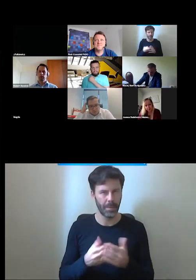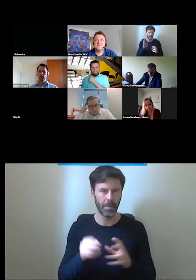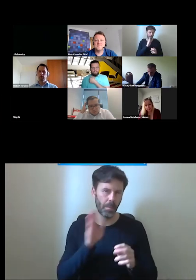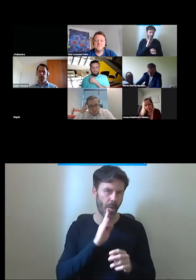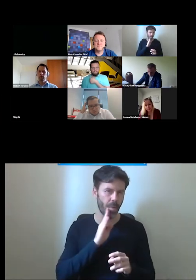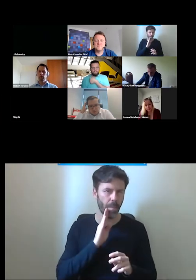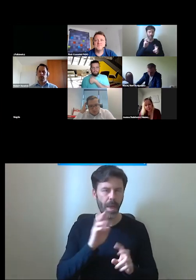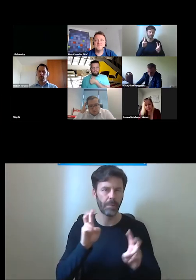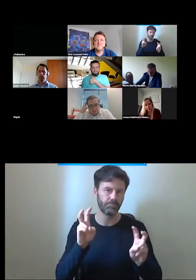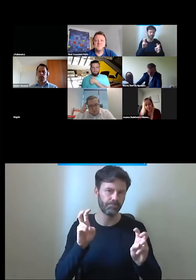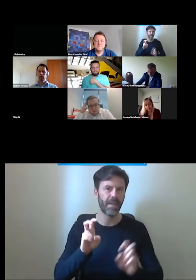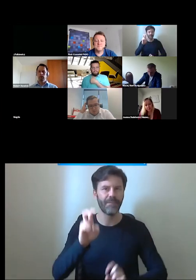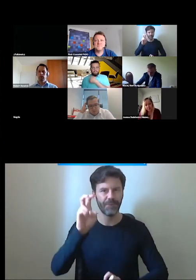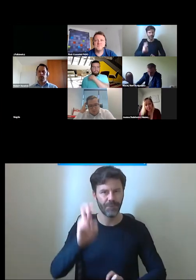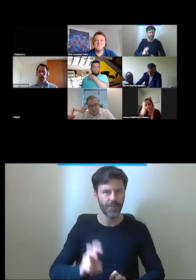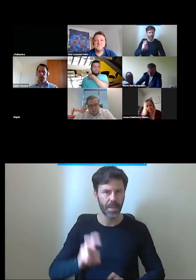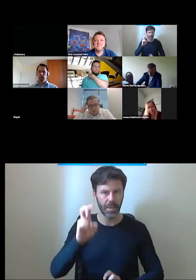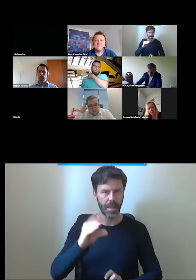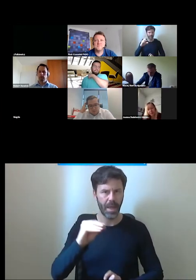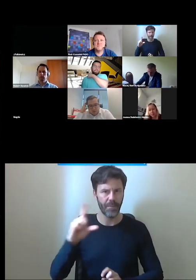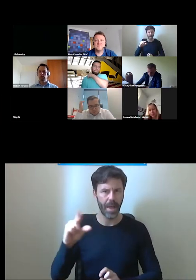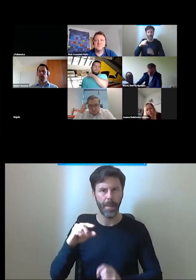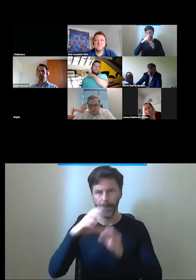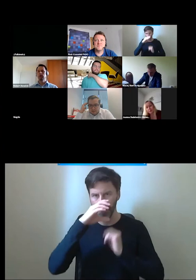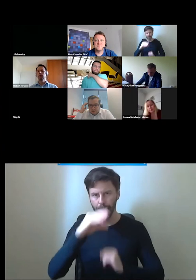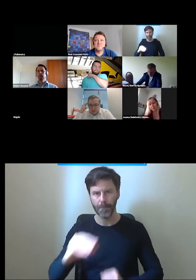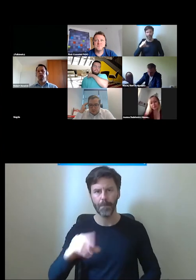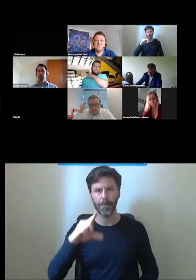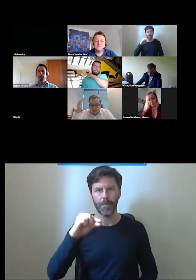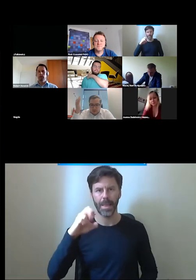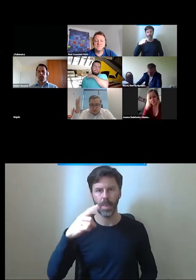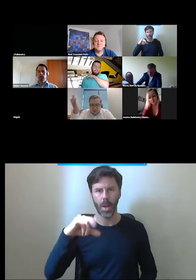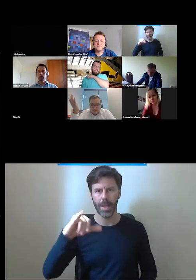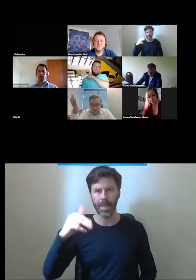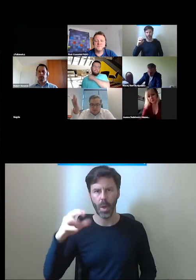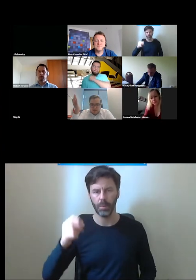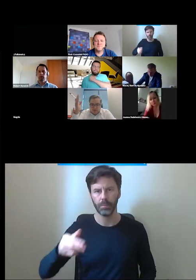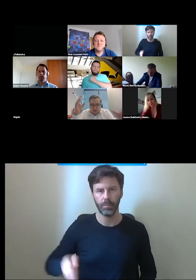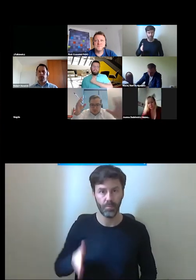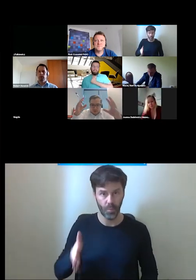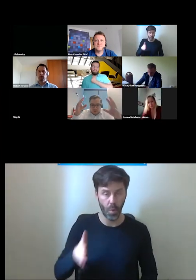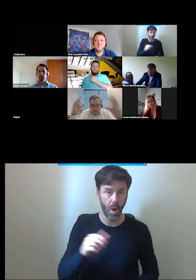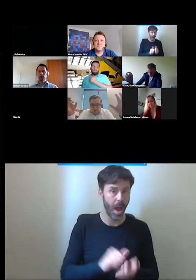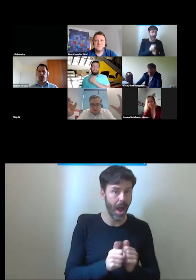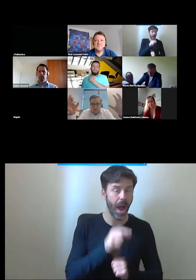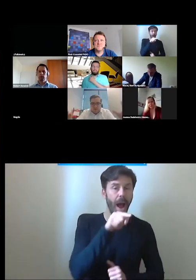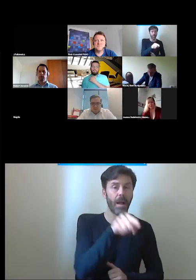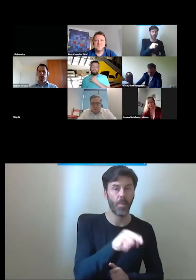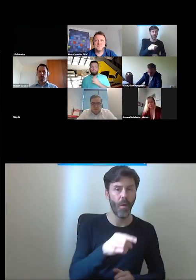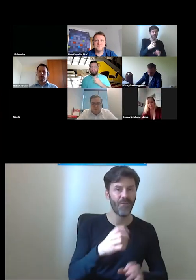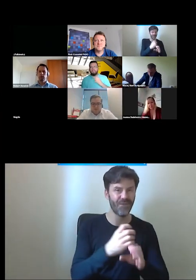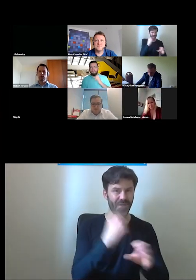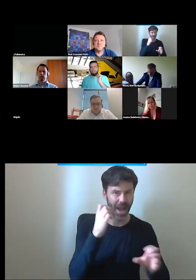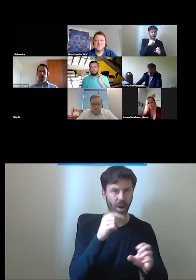w ED 250 Pendolino ale też w innych pojazdach są też wagony te takie typowe wagony jak